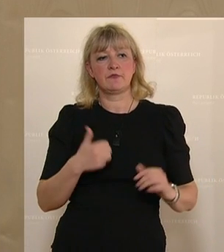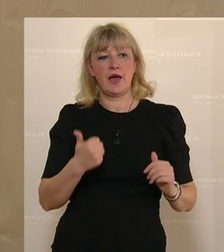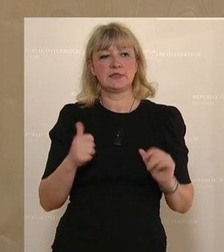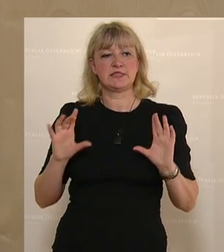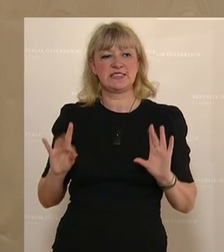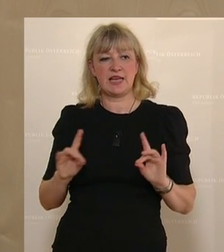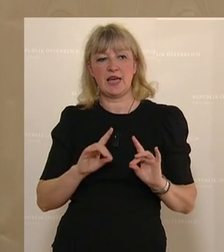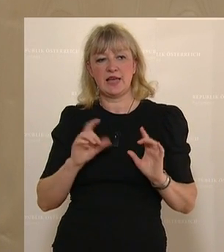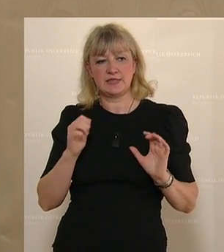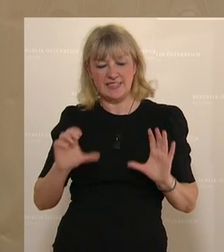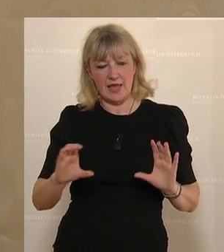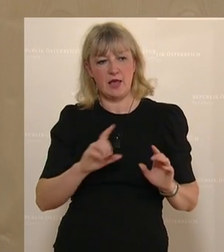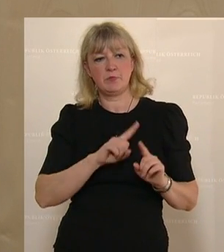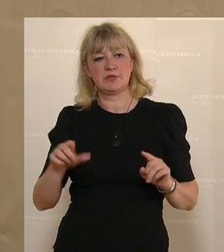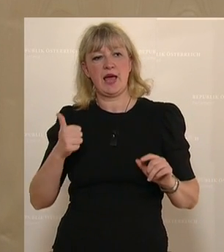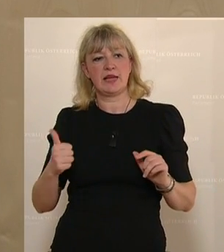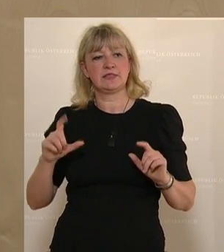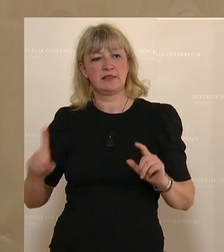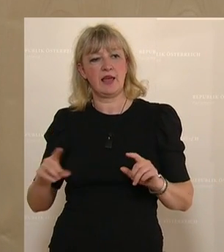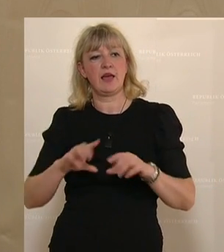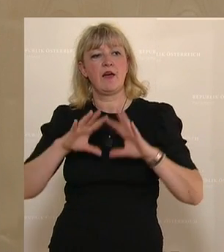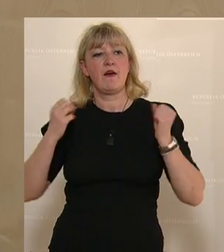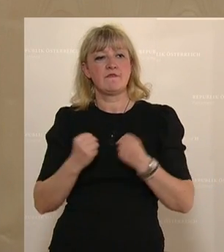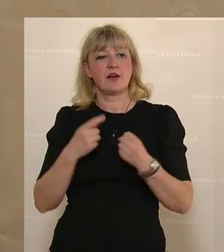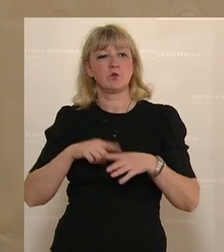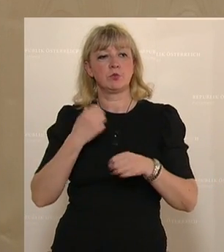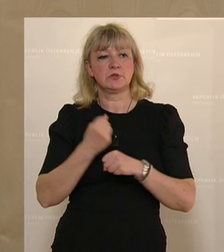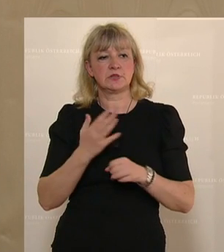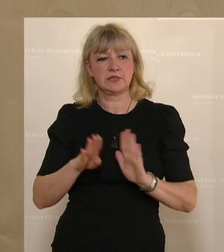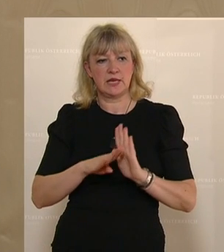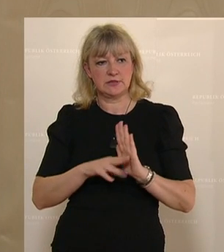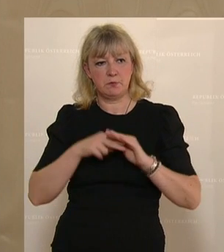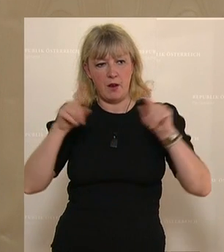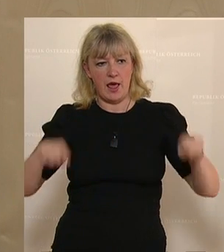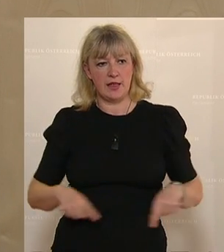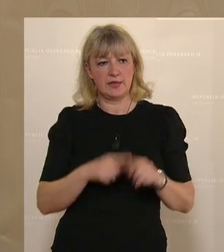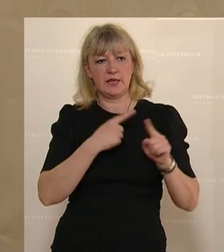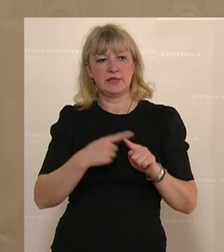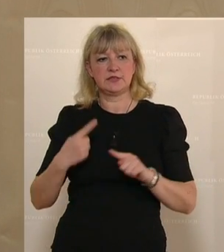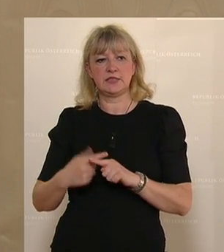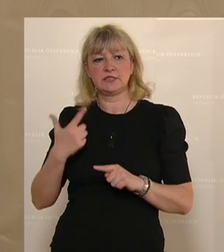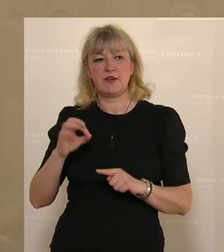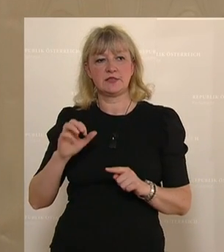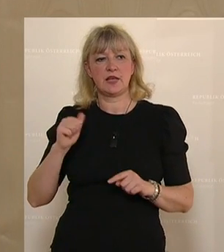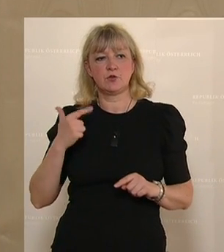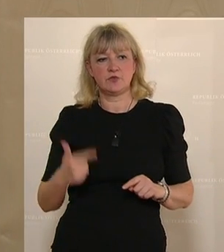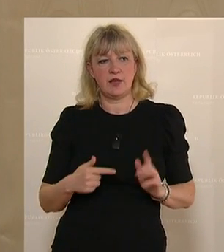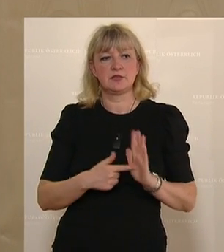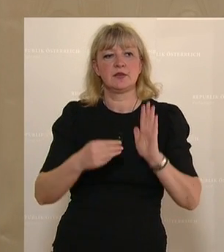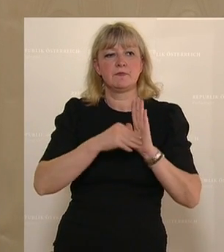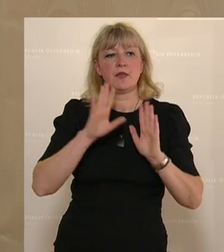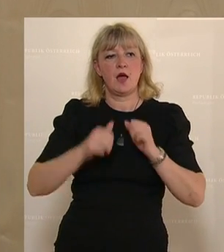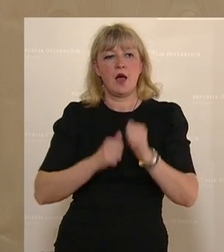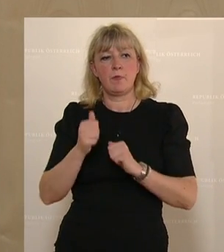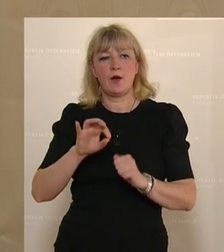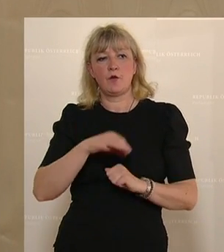1c bis 1e in der Fassung des Bundesgesetzblattes Nummer XX2021 treten mit